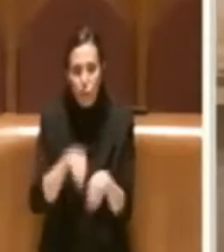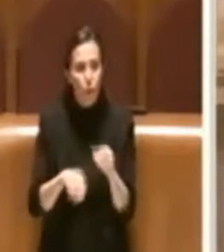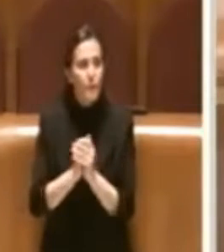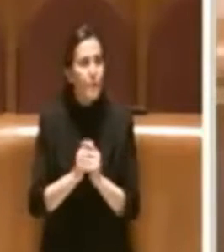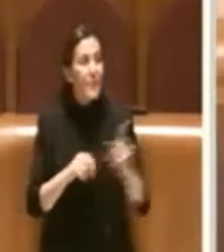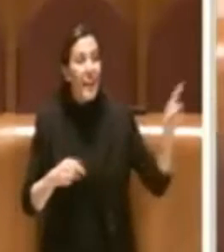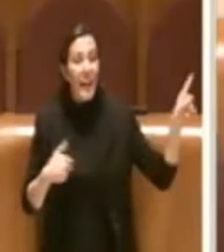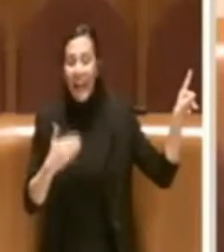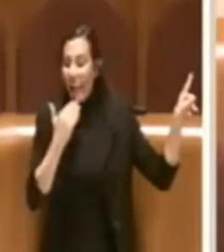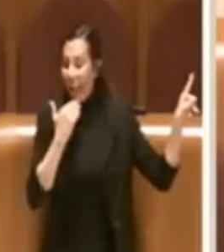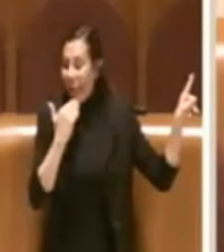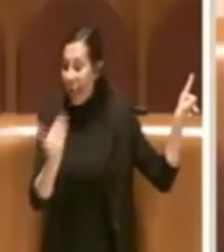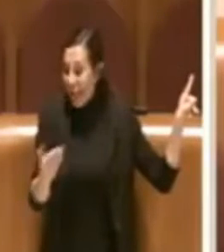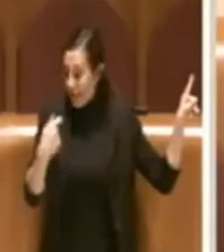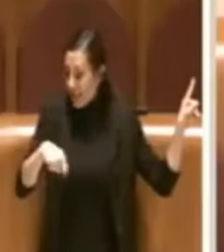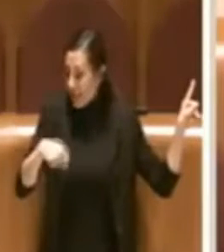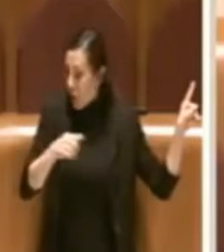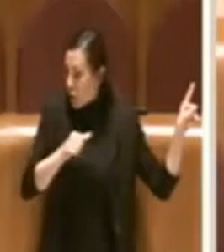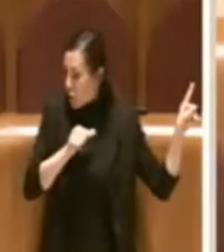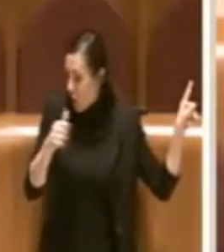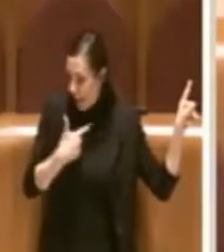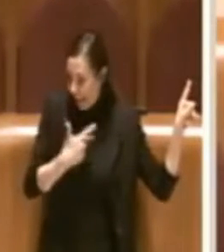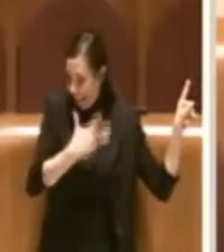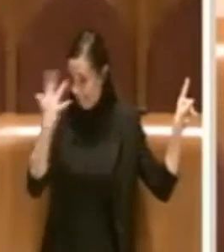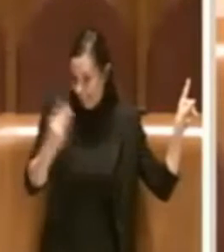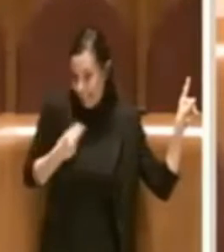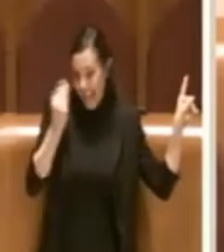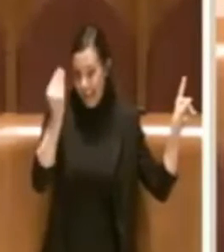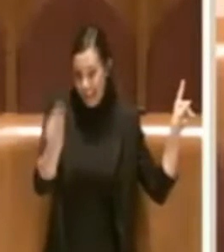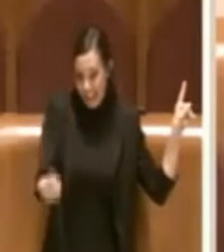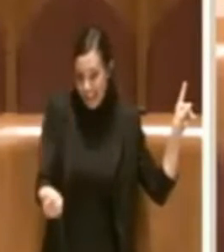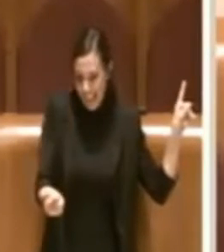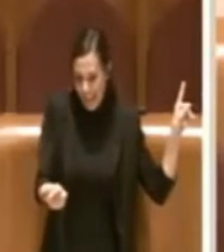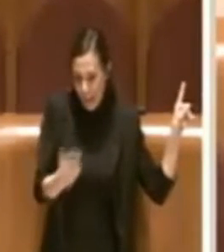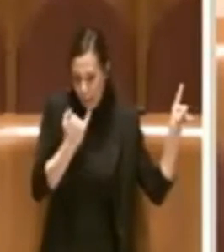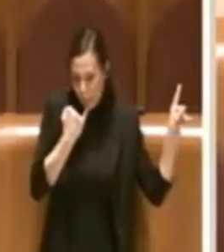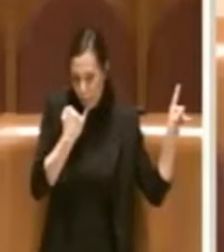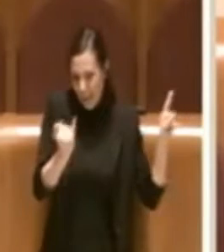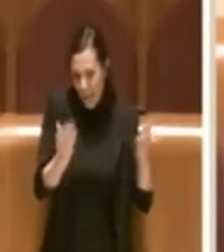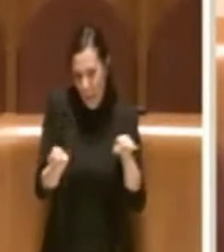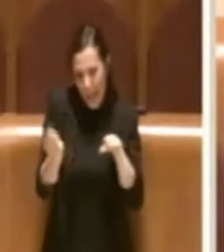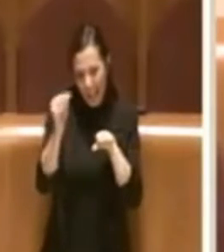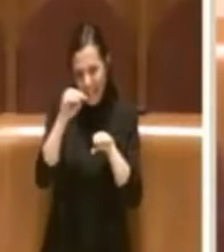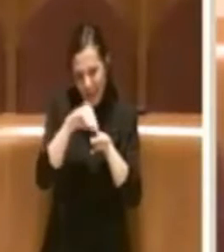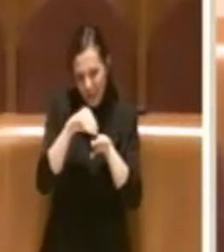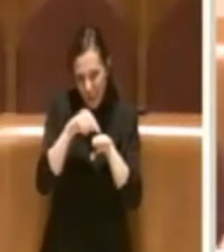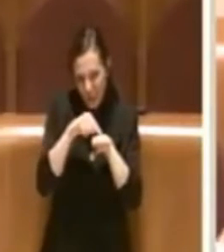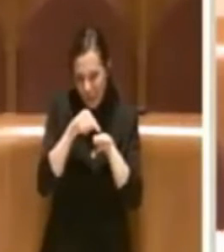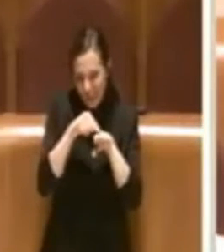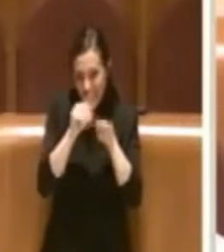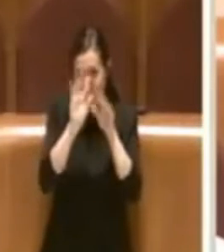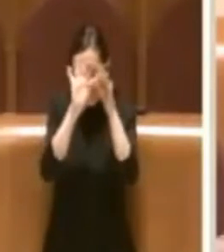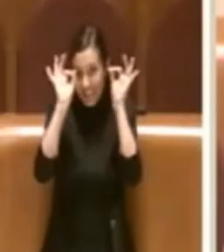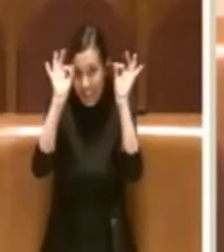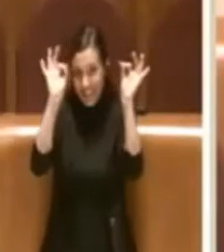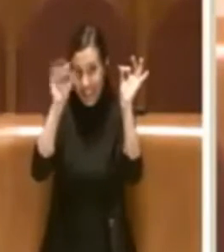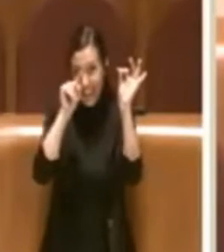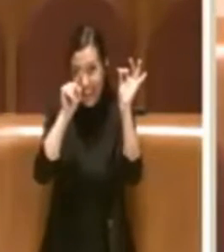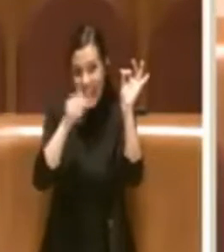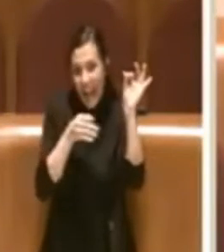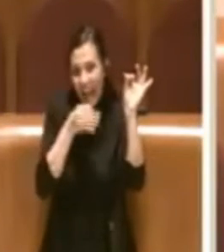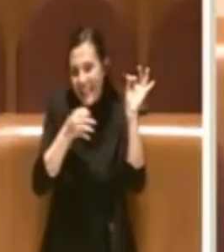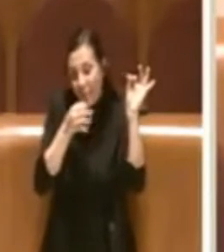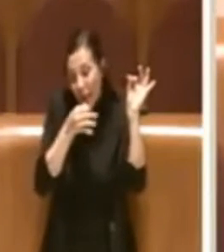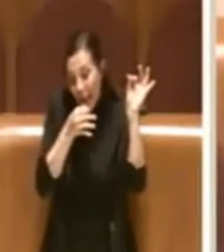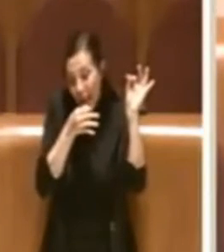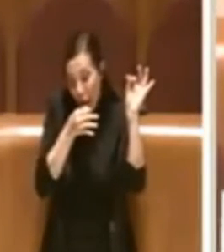Grazie, Presidente. Solo per chiarezza, questa piccola aggiunta la spiegherò in